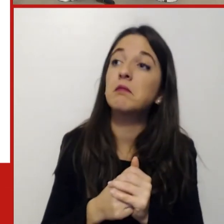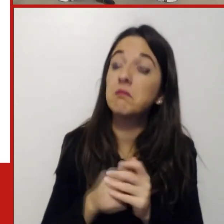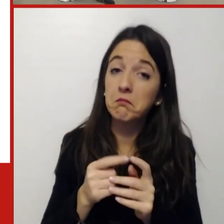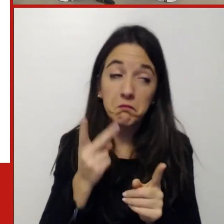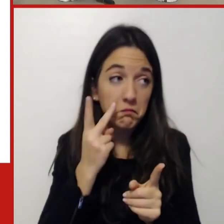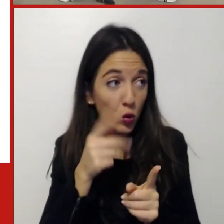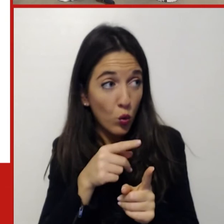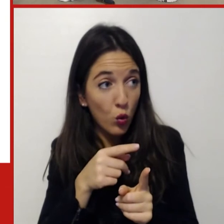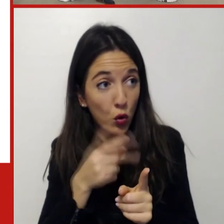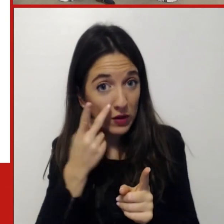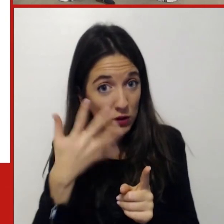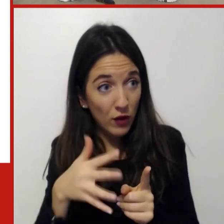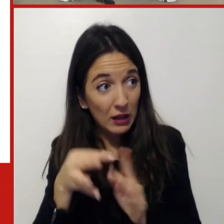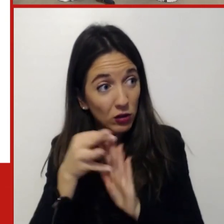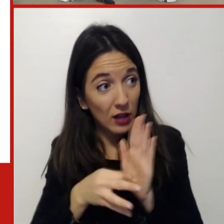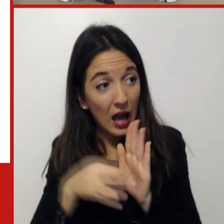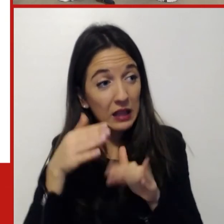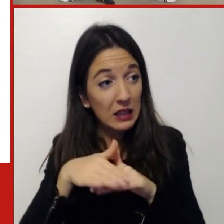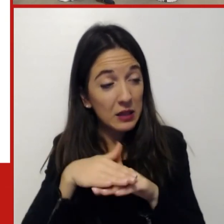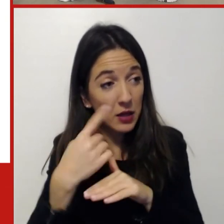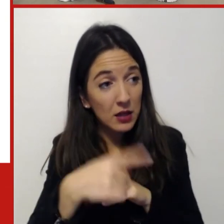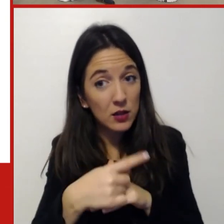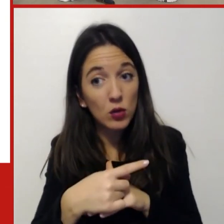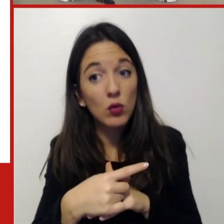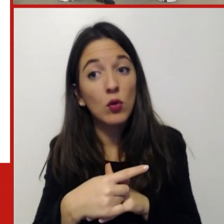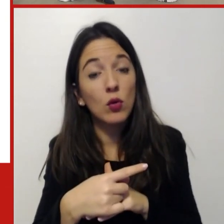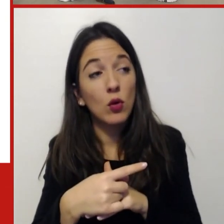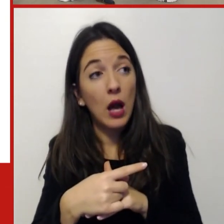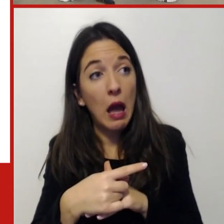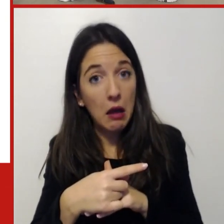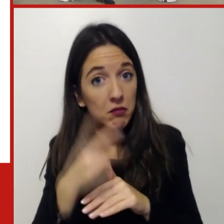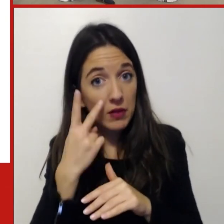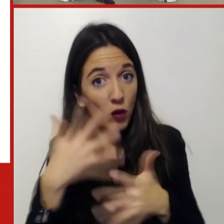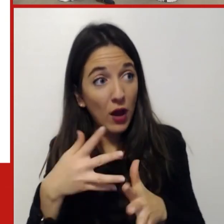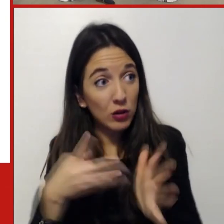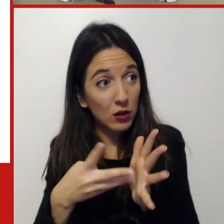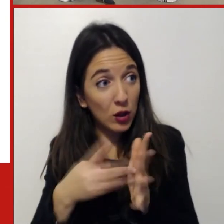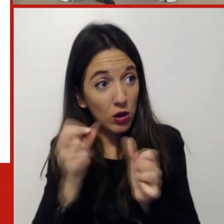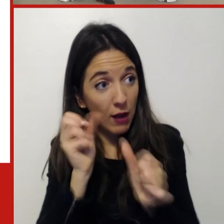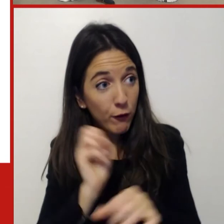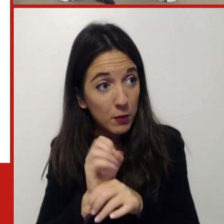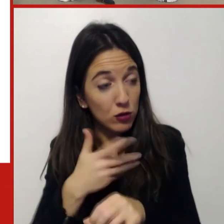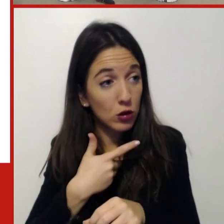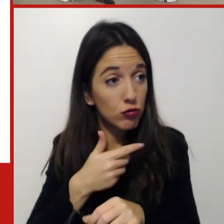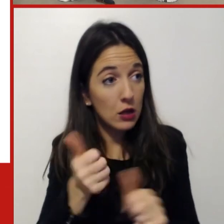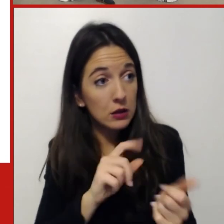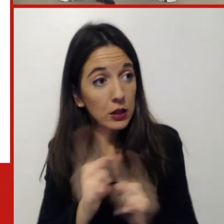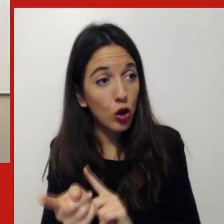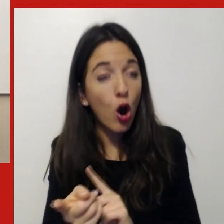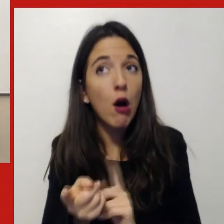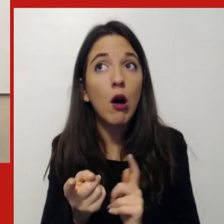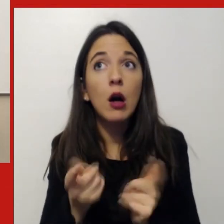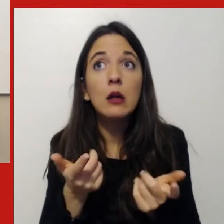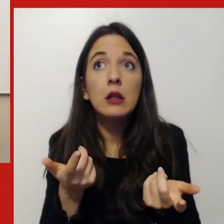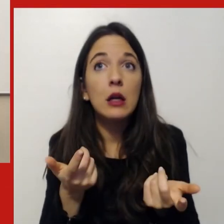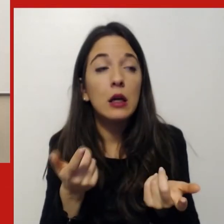sulla base delle tue scusami delle tue ricerche e se hai qualche suggerimento visto magari questo potrebbe essere uno dei temi